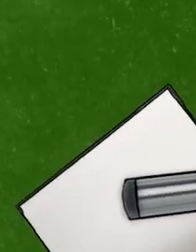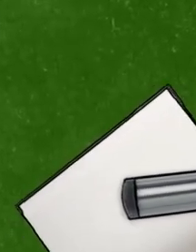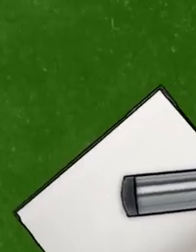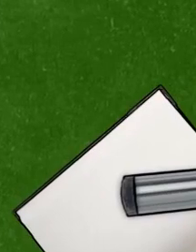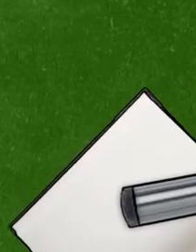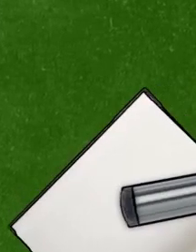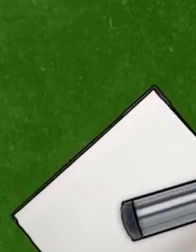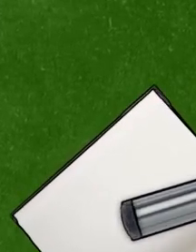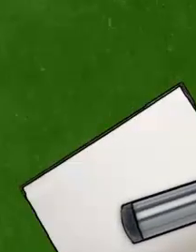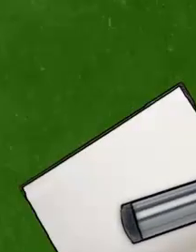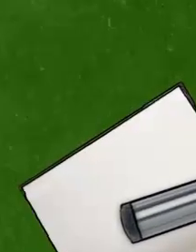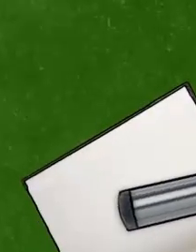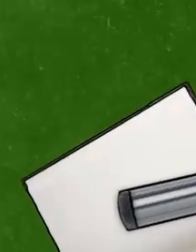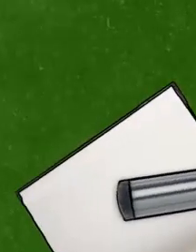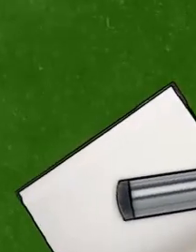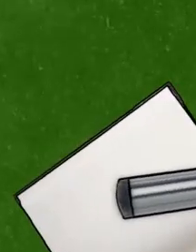Musique